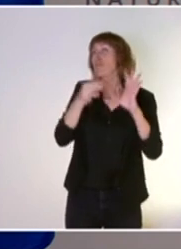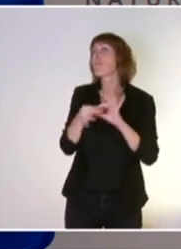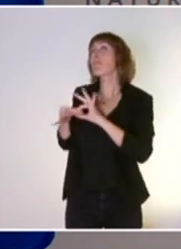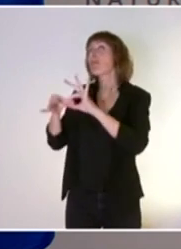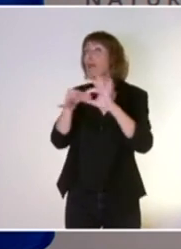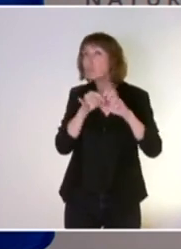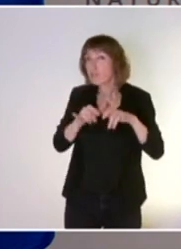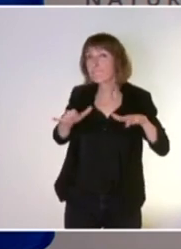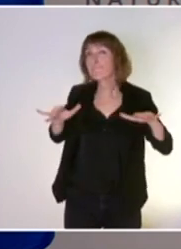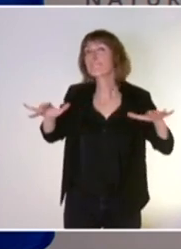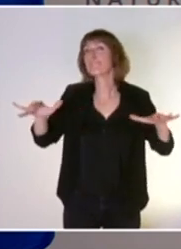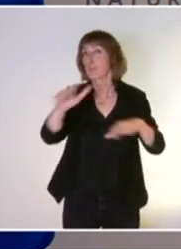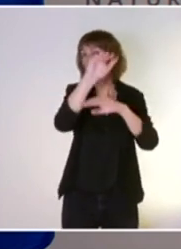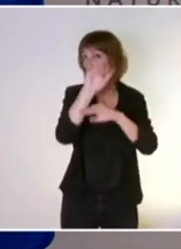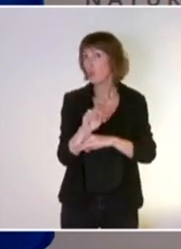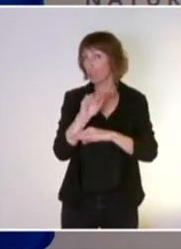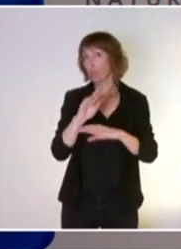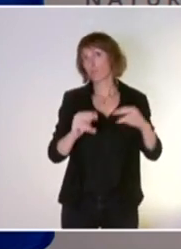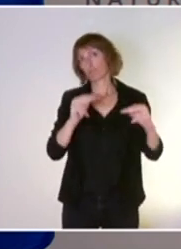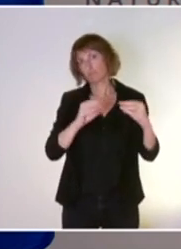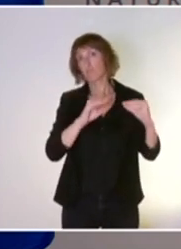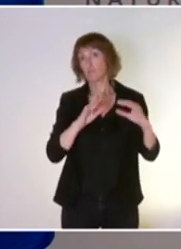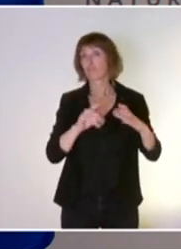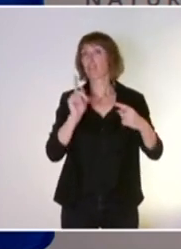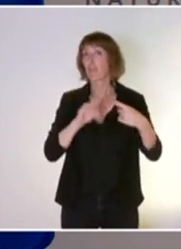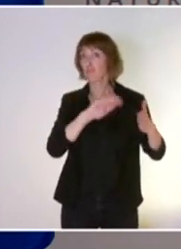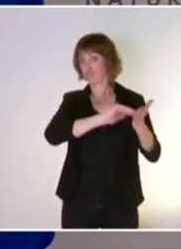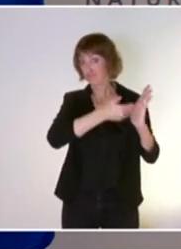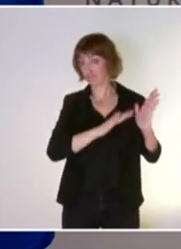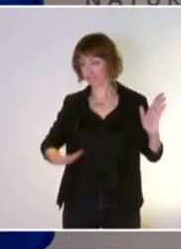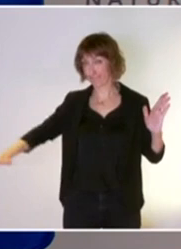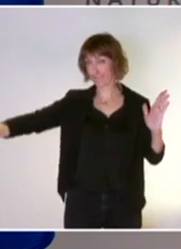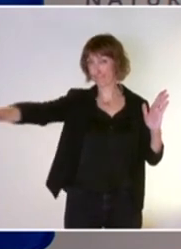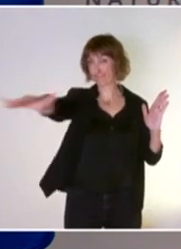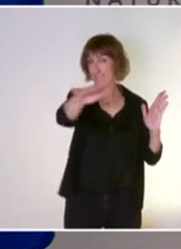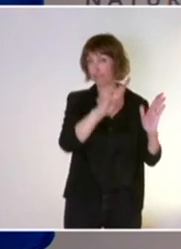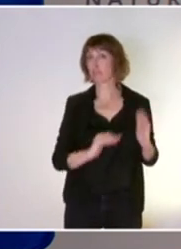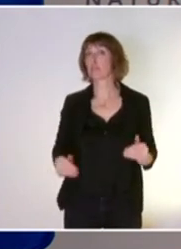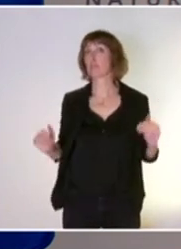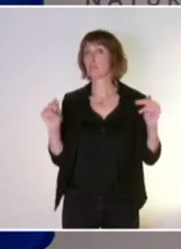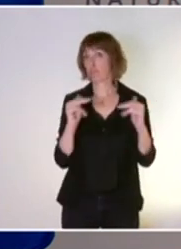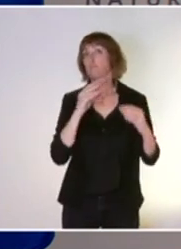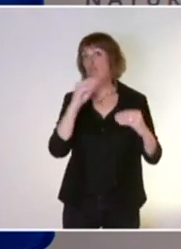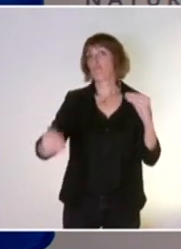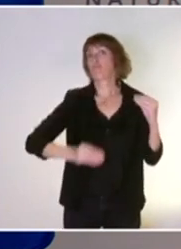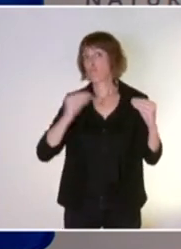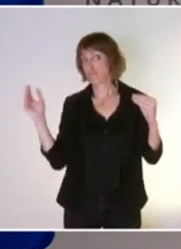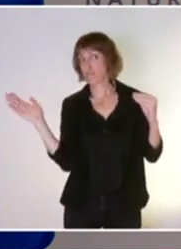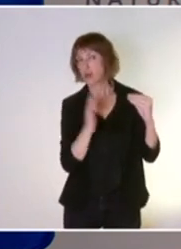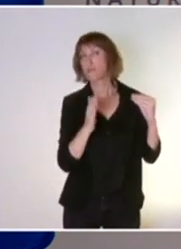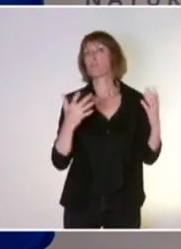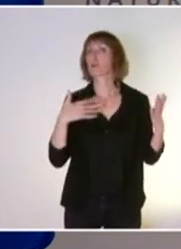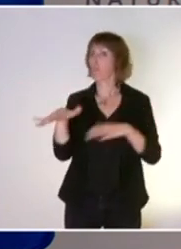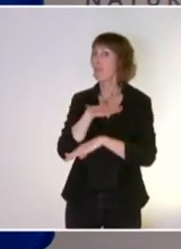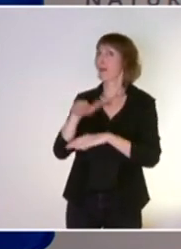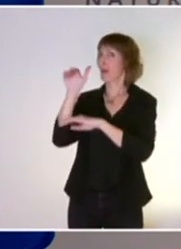plus conséquents au niveau surfacique. Et dans le même temps, vous savez que nos politiques de préservation des aires protégées,